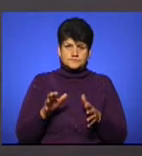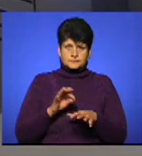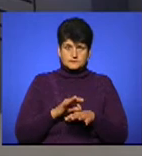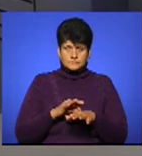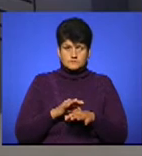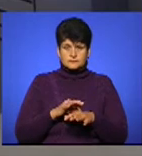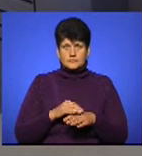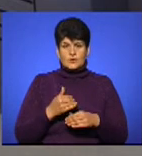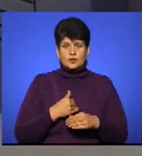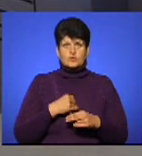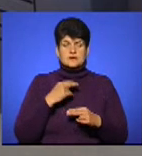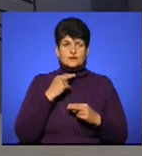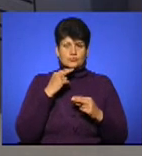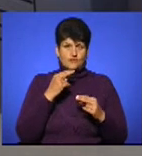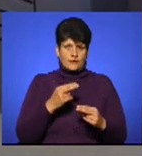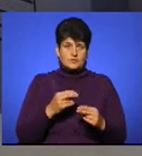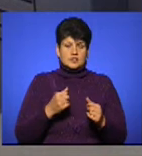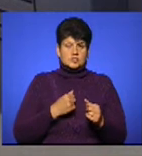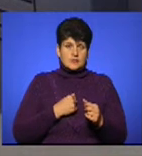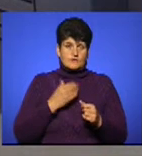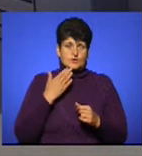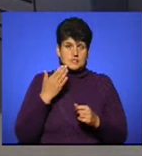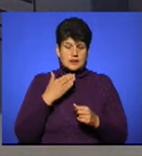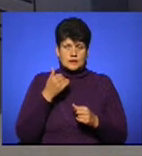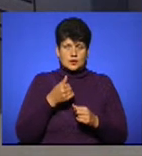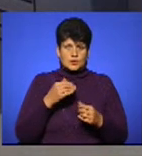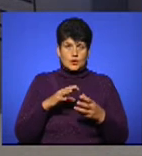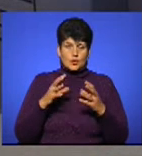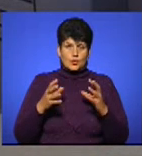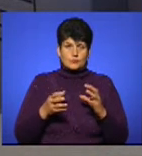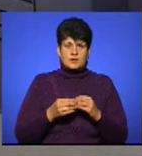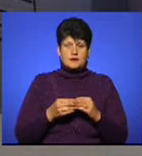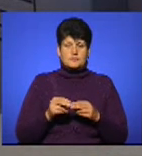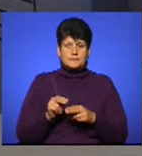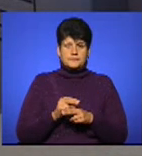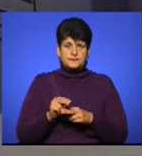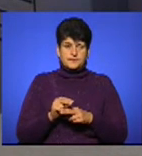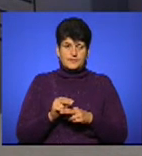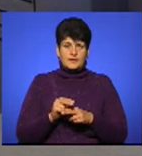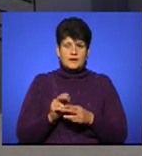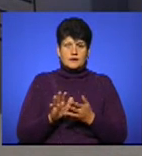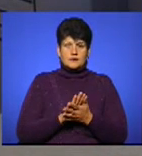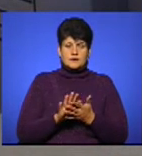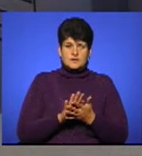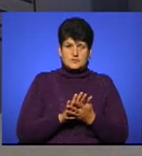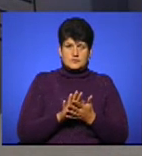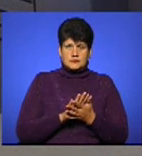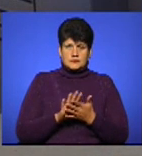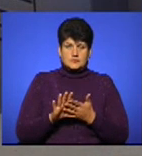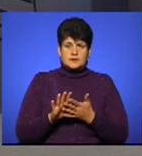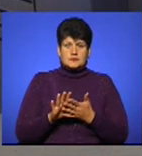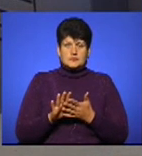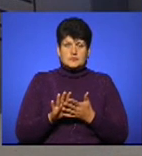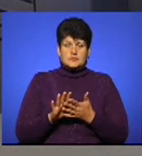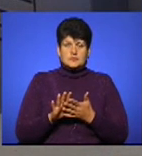звернути увагу, на жаль, в останні роки об'єми дератизації, це об'єми заходів щодо боротьби з гризунами,